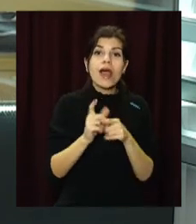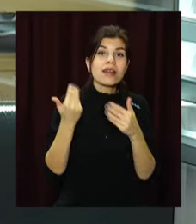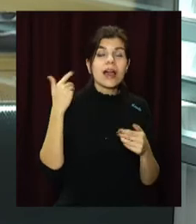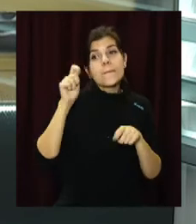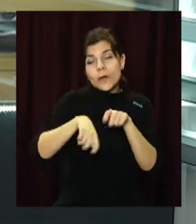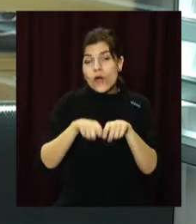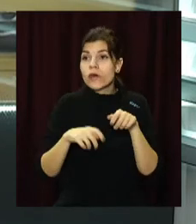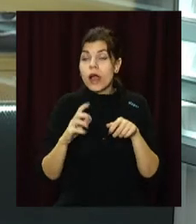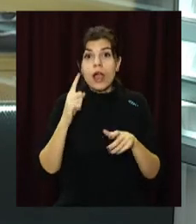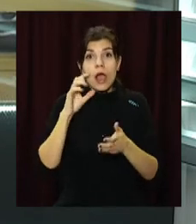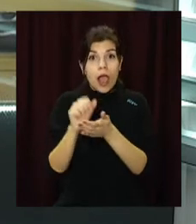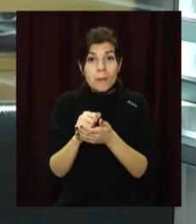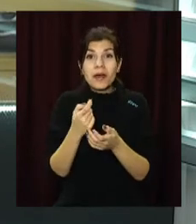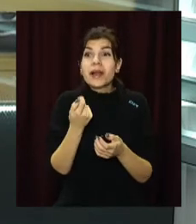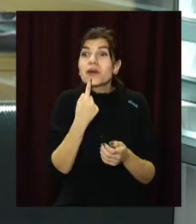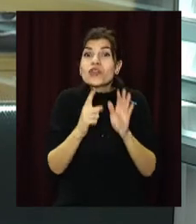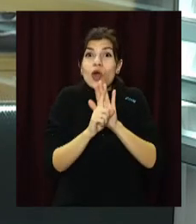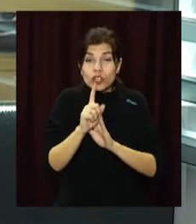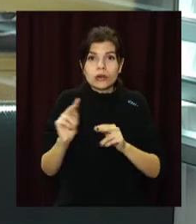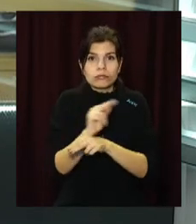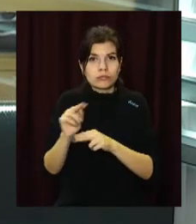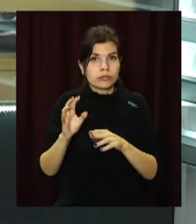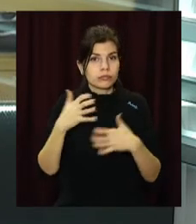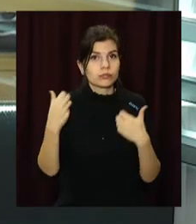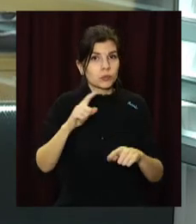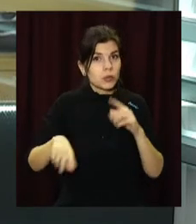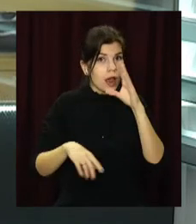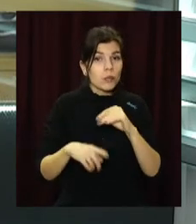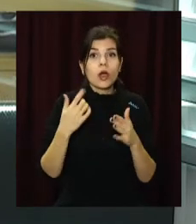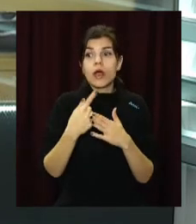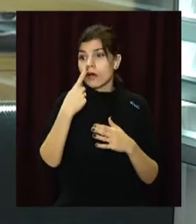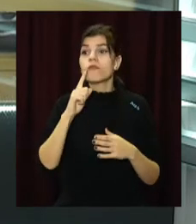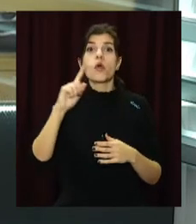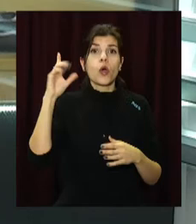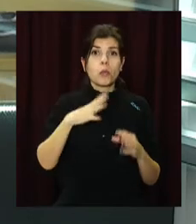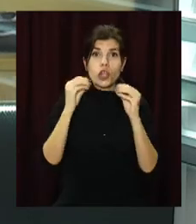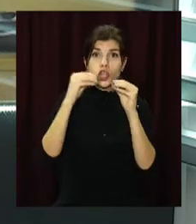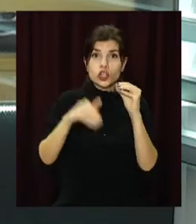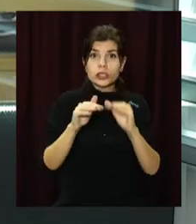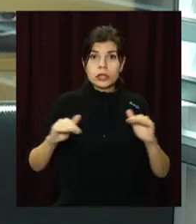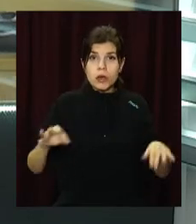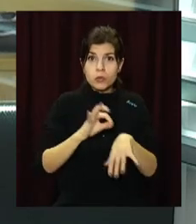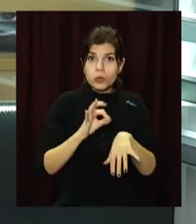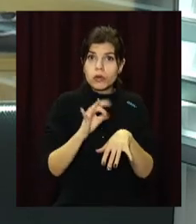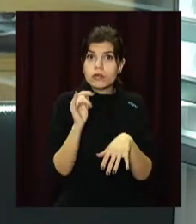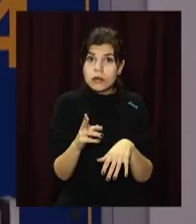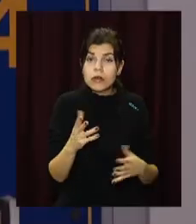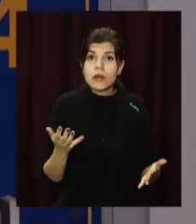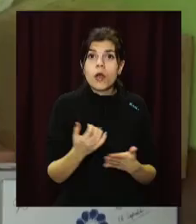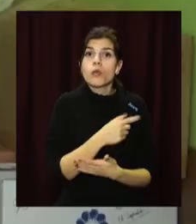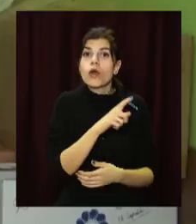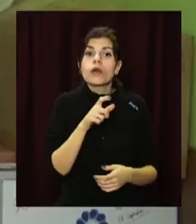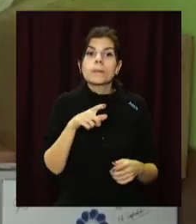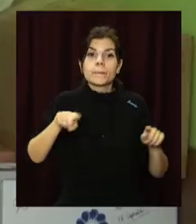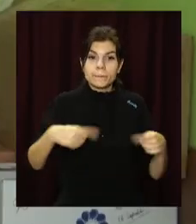Щороку в Україні діагностують раку понад 10 тисяч дітей. Щоб зменшити ризики та збільшити виявлення випадків хвороби на ранніх стадіях, фахівці